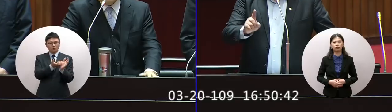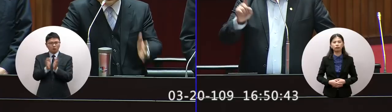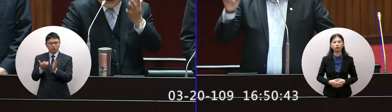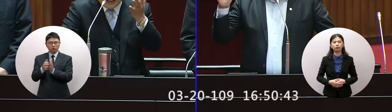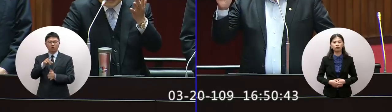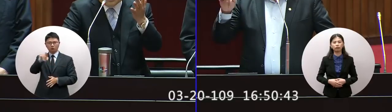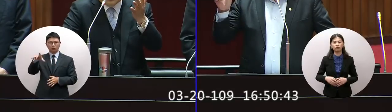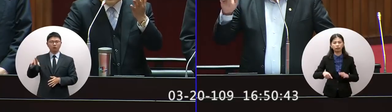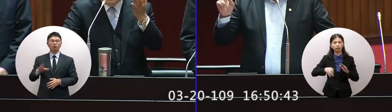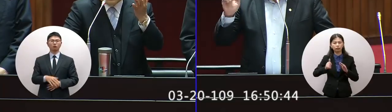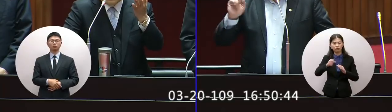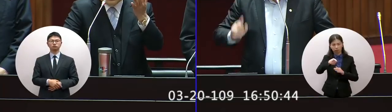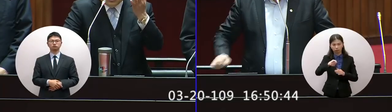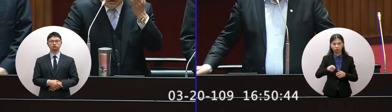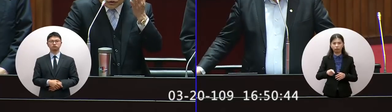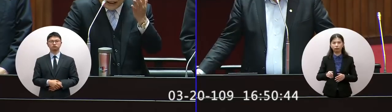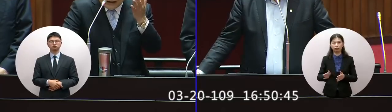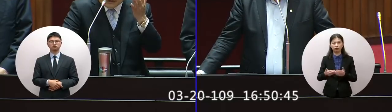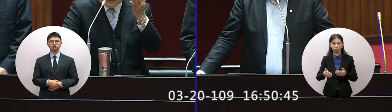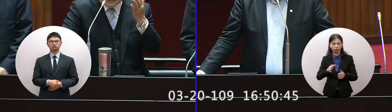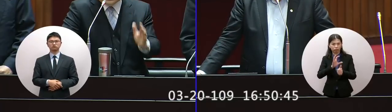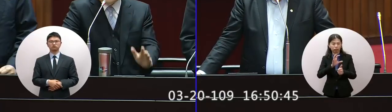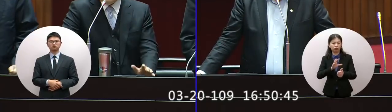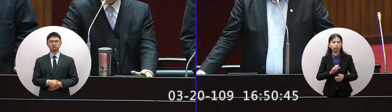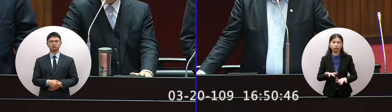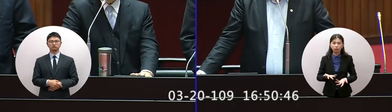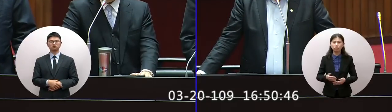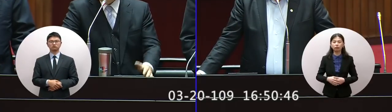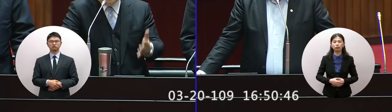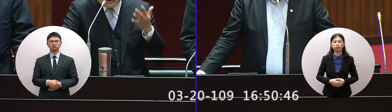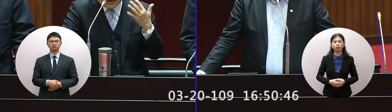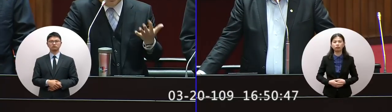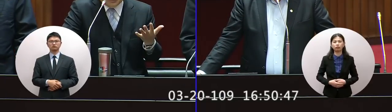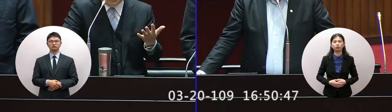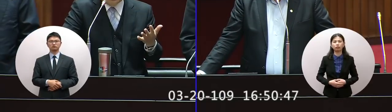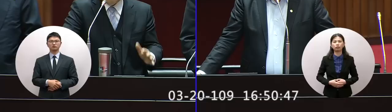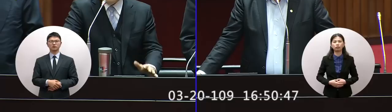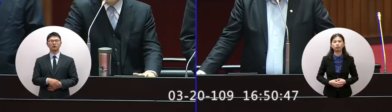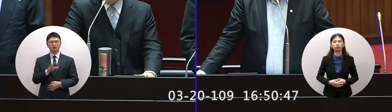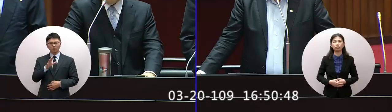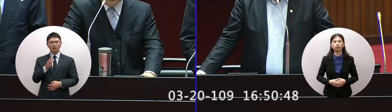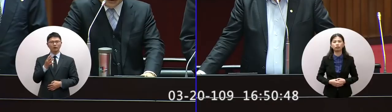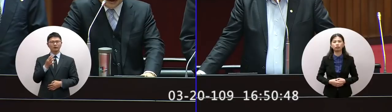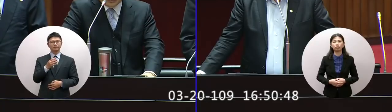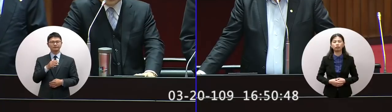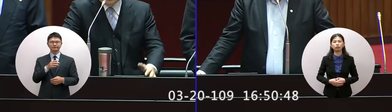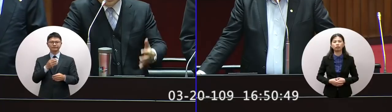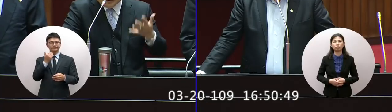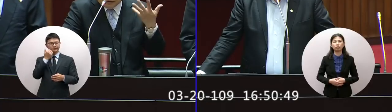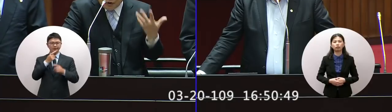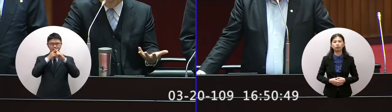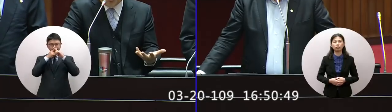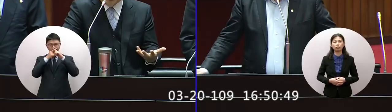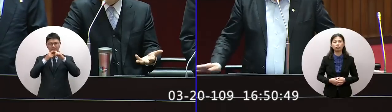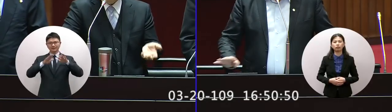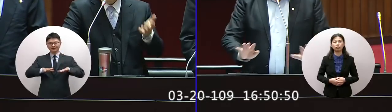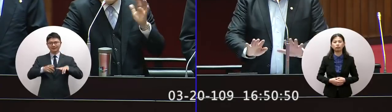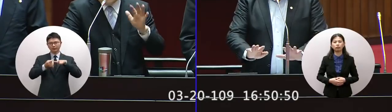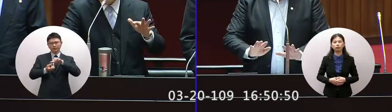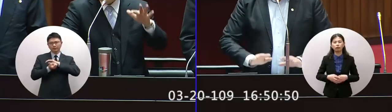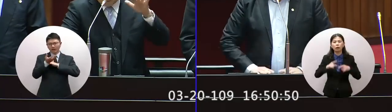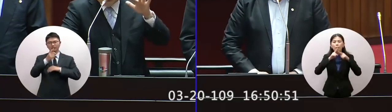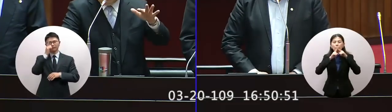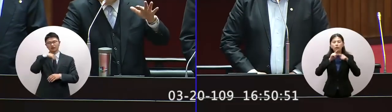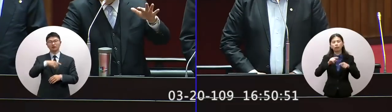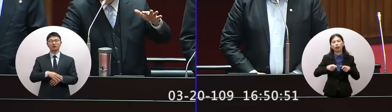應的作法院長要不要譴責他這種行為有些涉及機密我也不宜公布機密